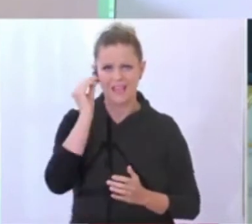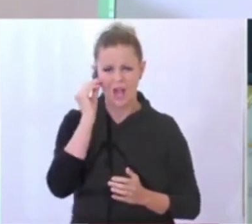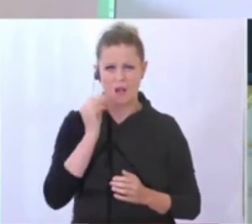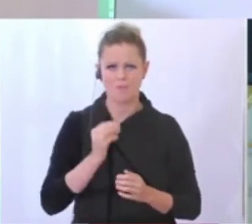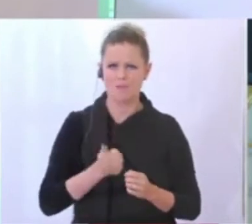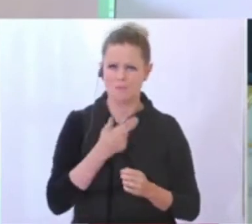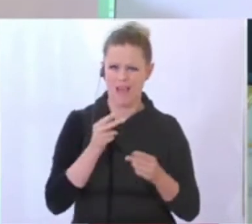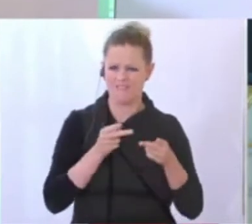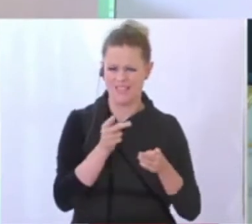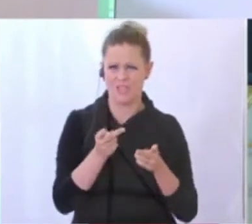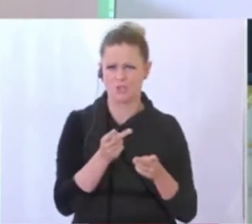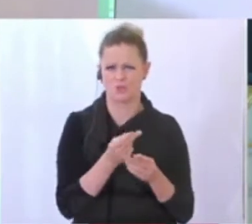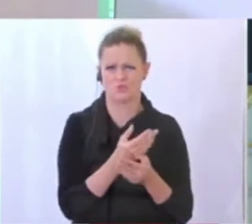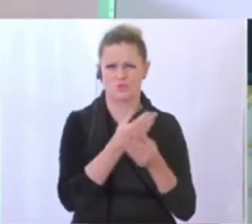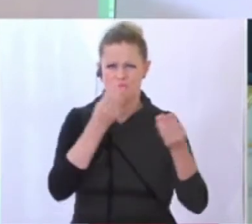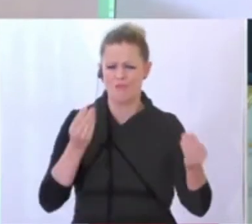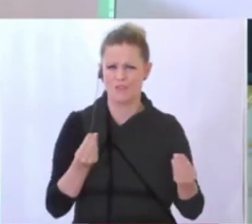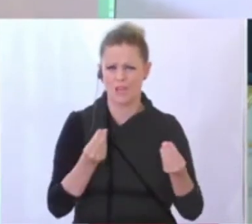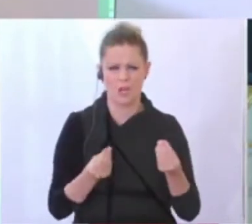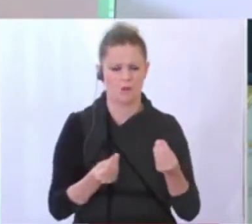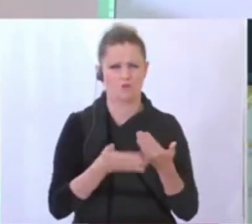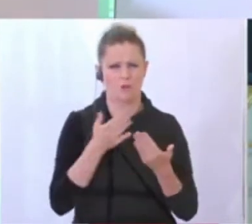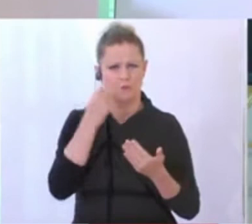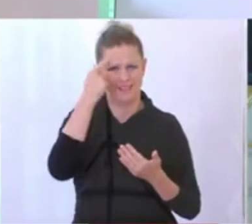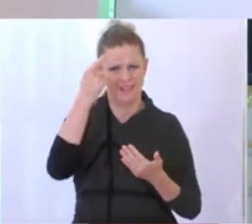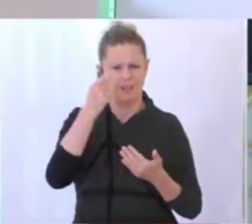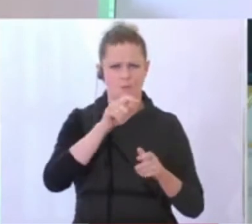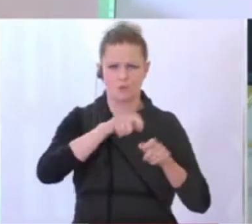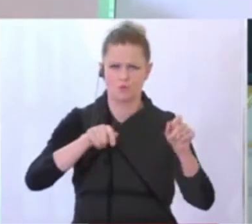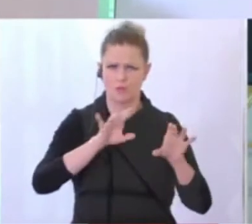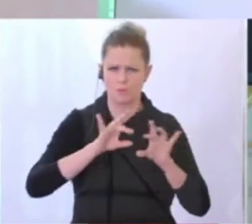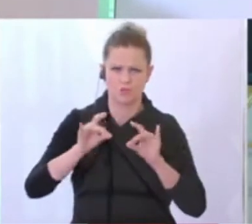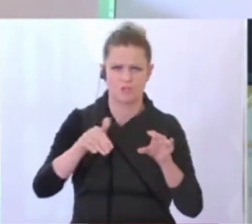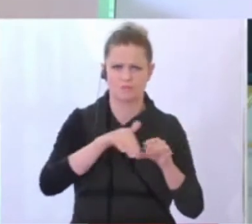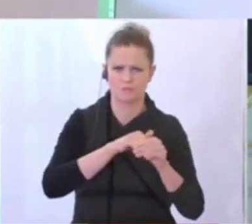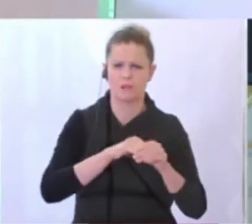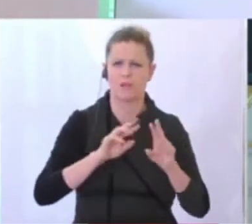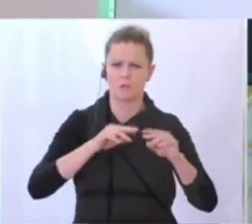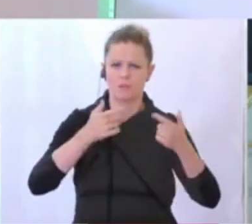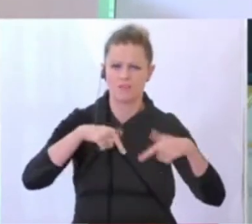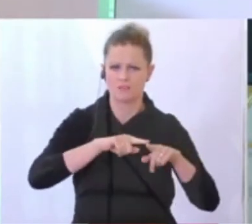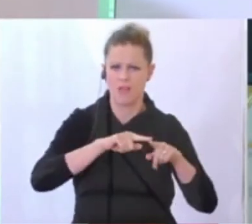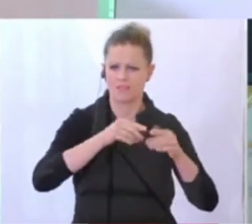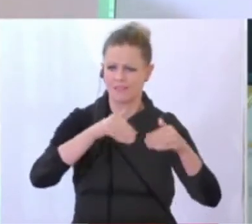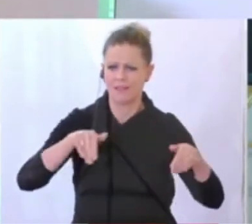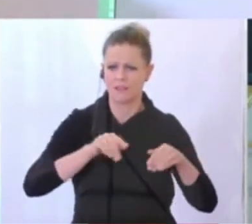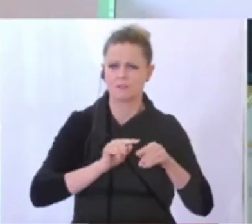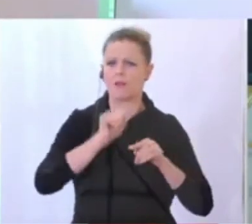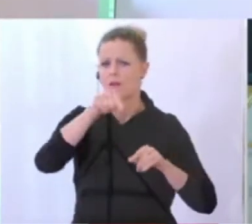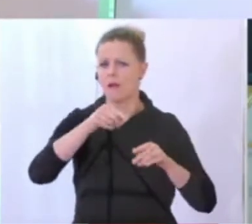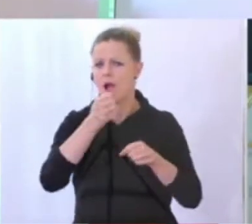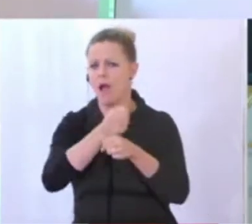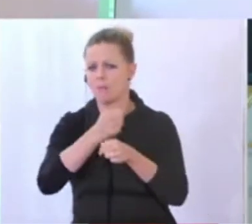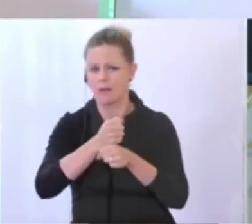intensiv, wenn ich nur auch an die verschiedenen Beschäftigten denke, die über Bundesländergrenzen hinweg tätig sind. Also von